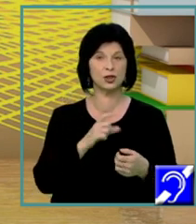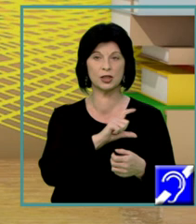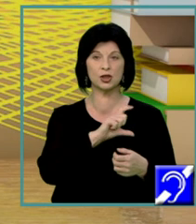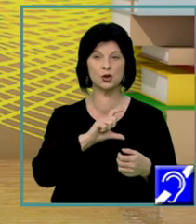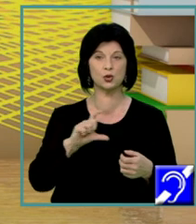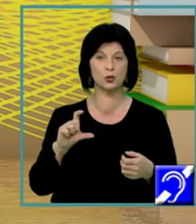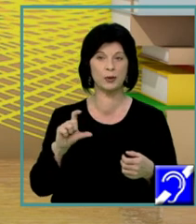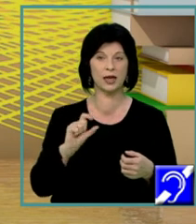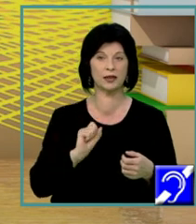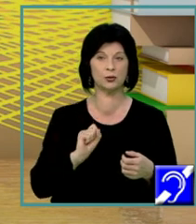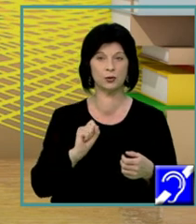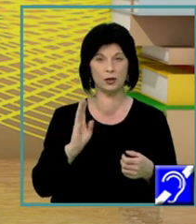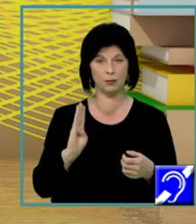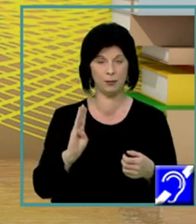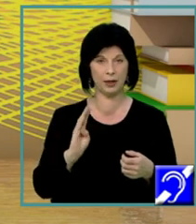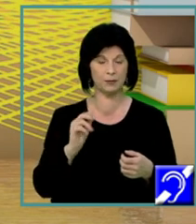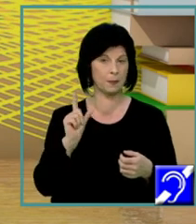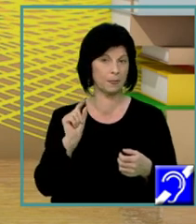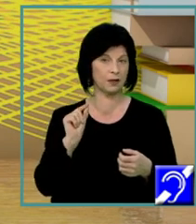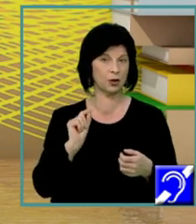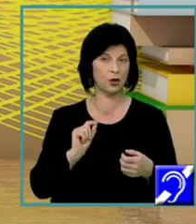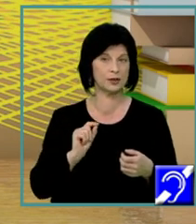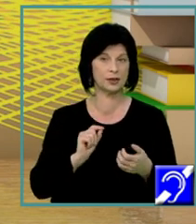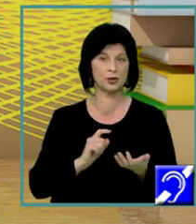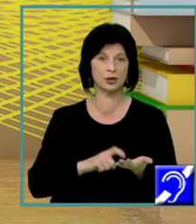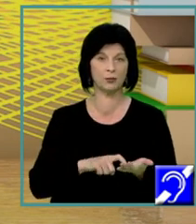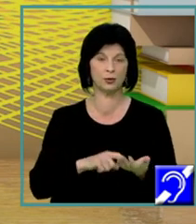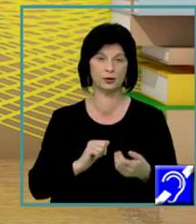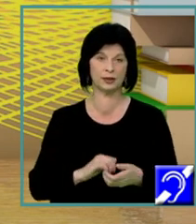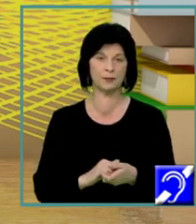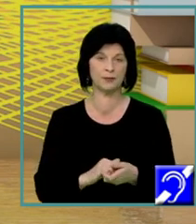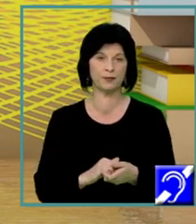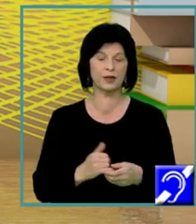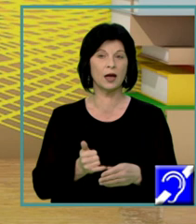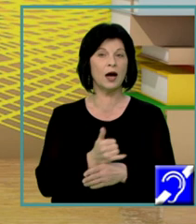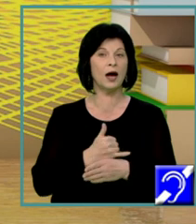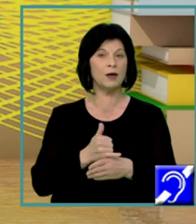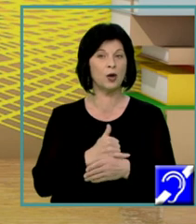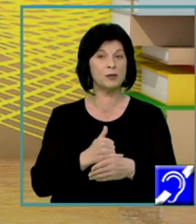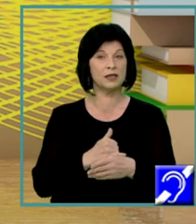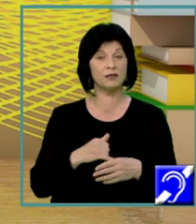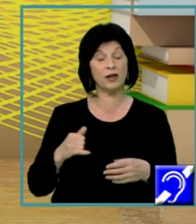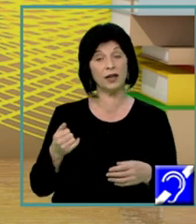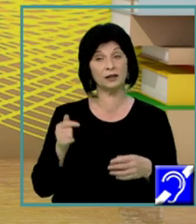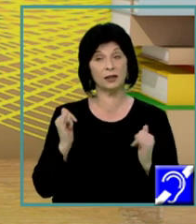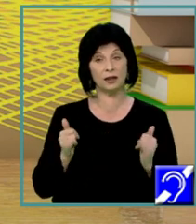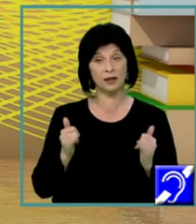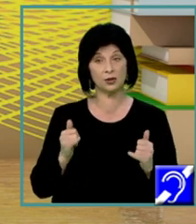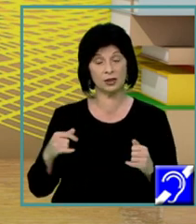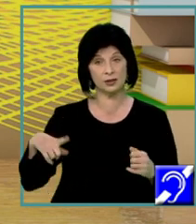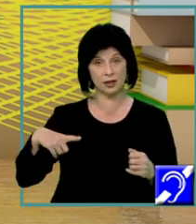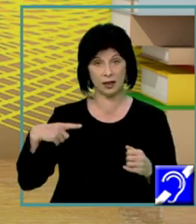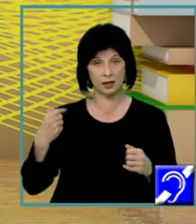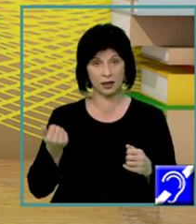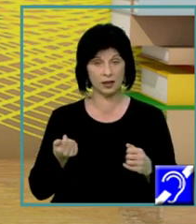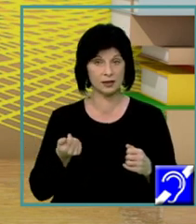remarcat și la clasă și mai ales în timpul examenelor, subiectul care ridică un anumit grad de dificultate